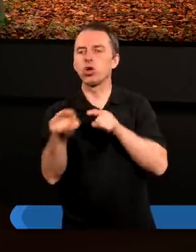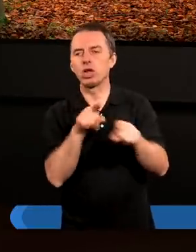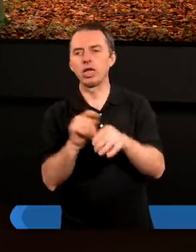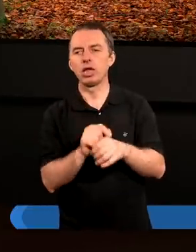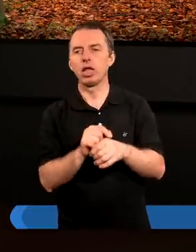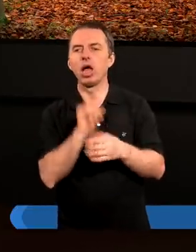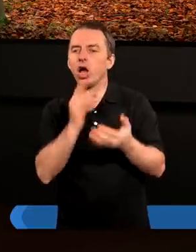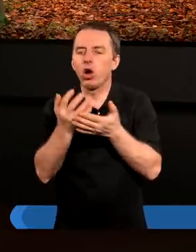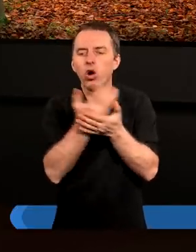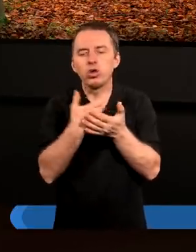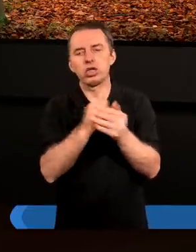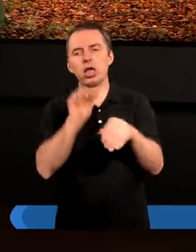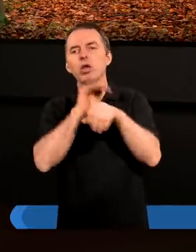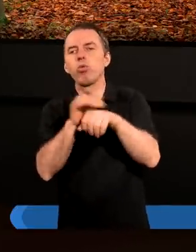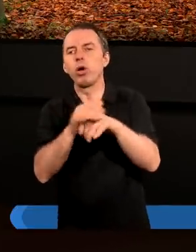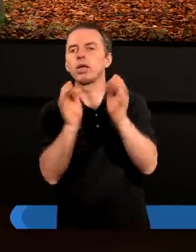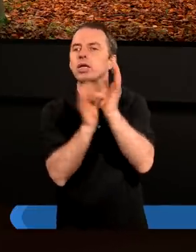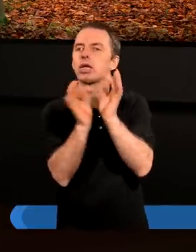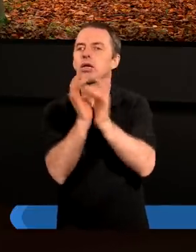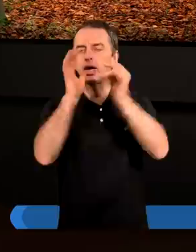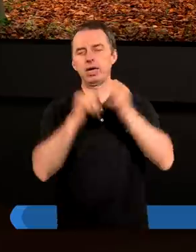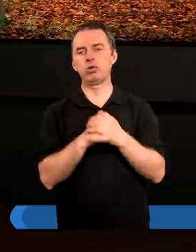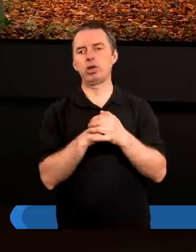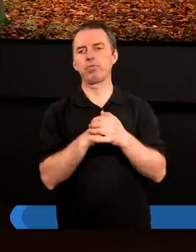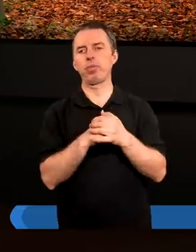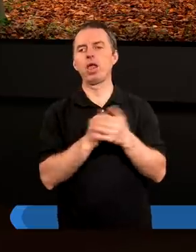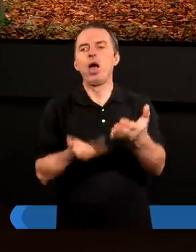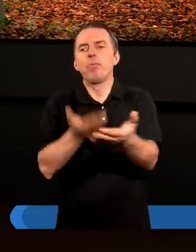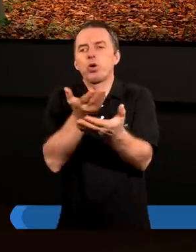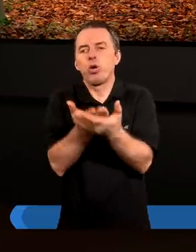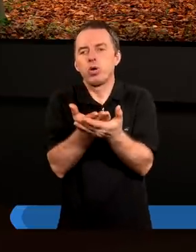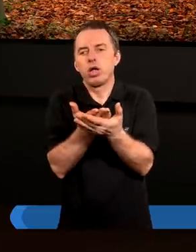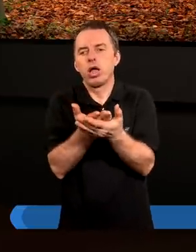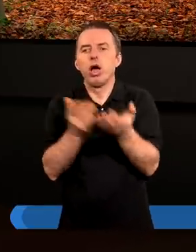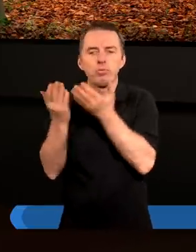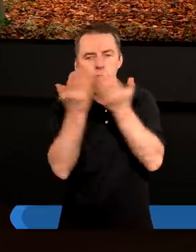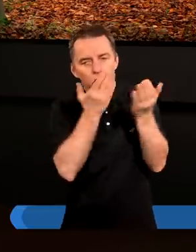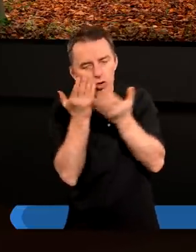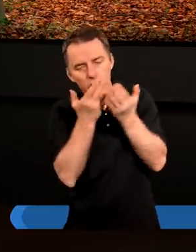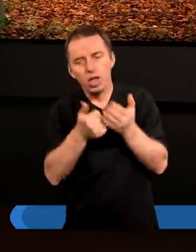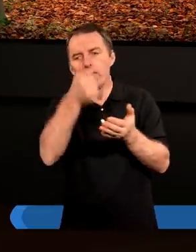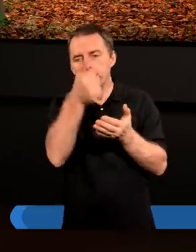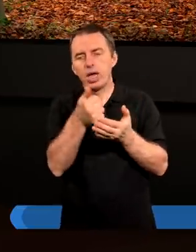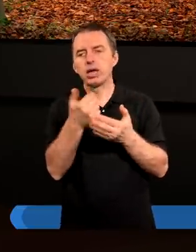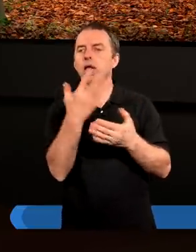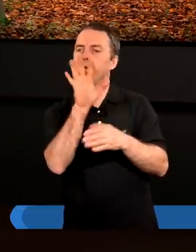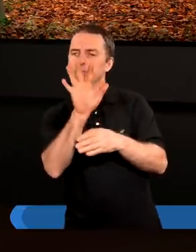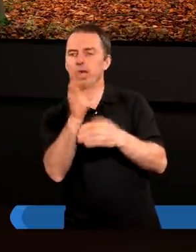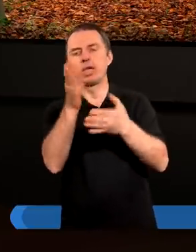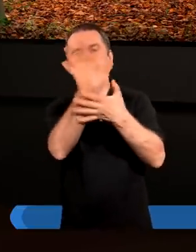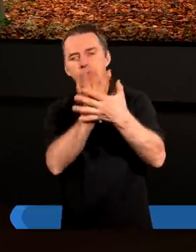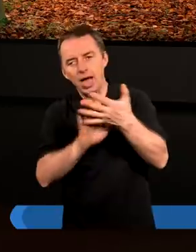znaczy korzystać z łaski Jezusa Chrystusa. Proponuję, abyśmy przeczytali pierwsze pięć